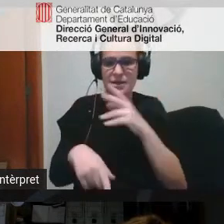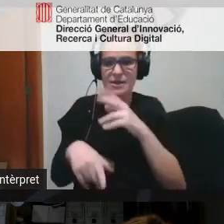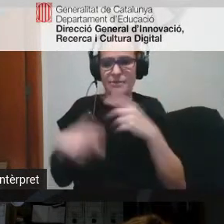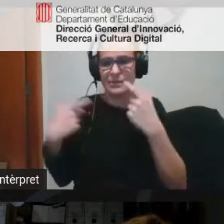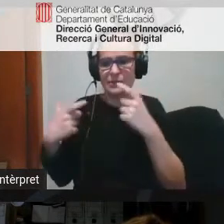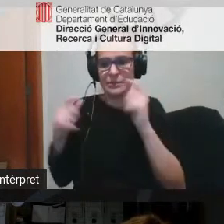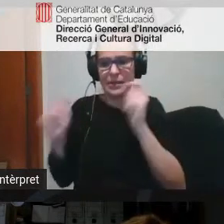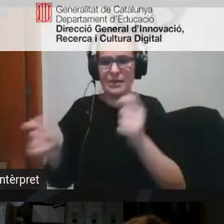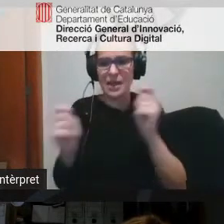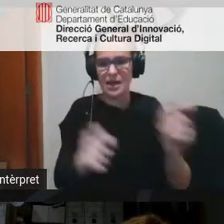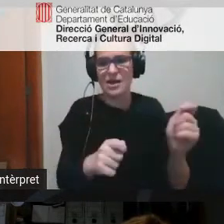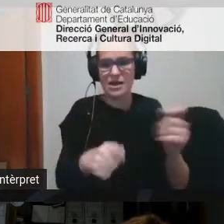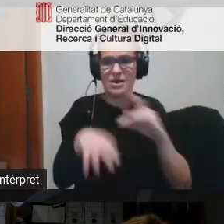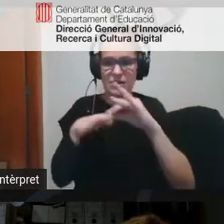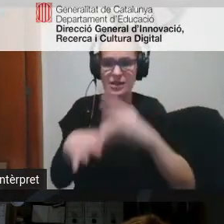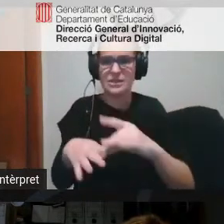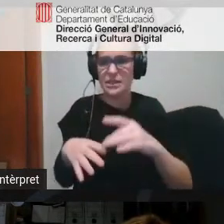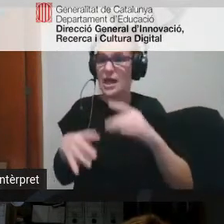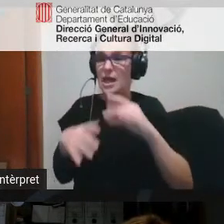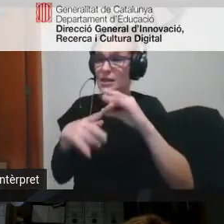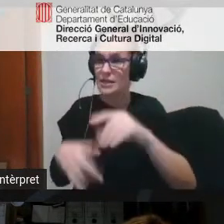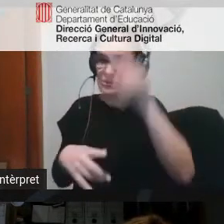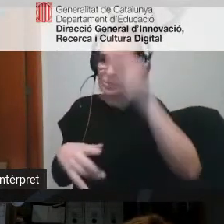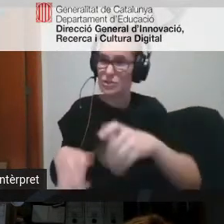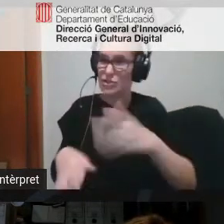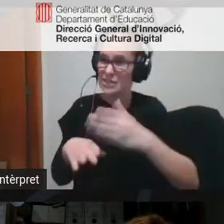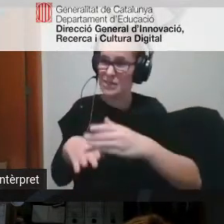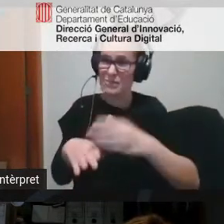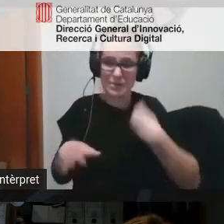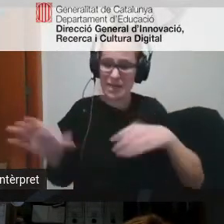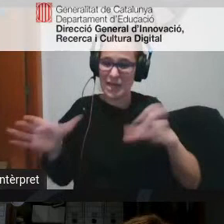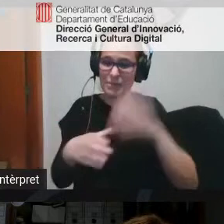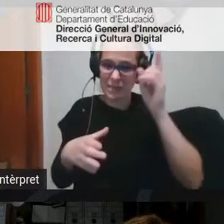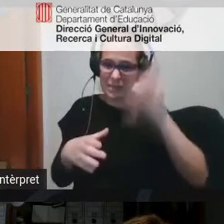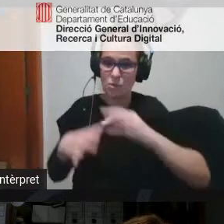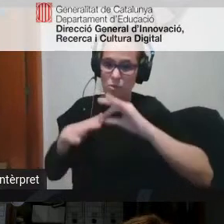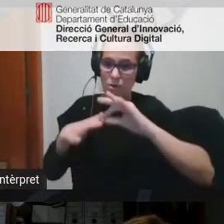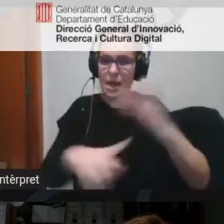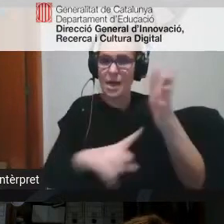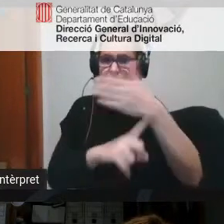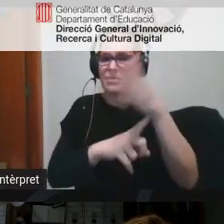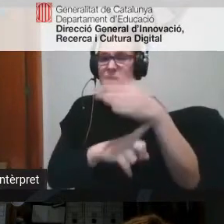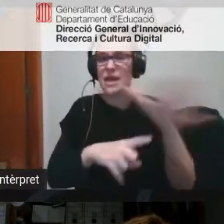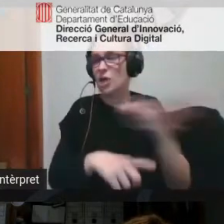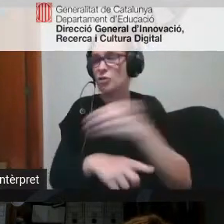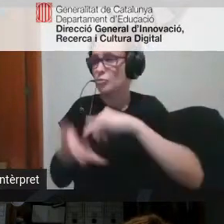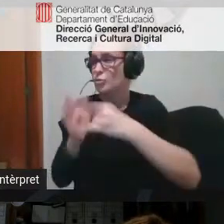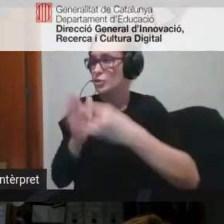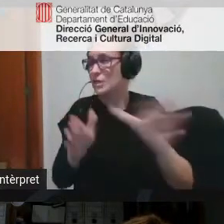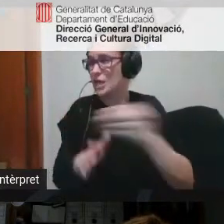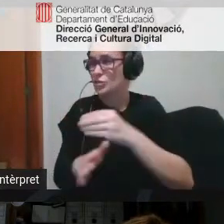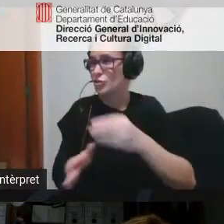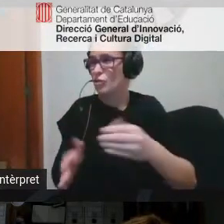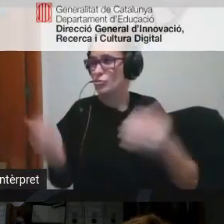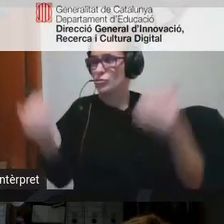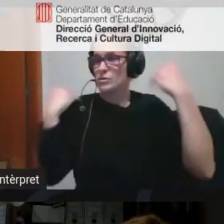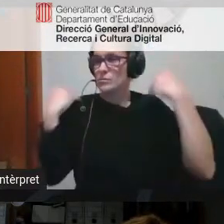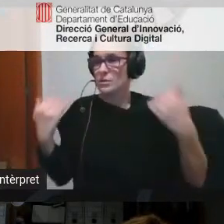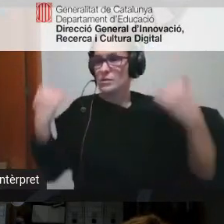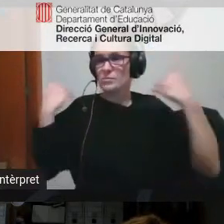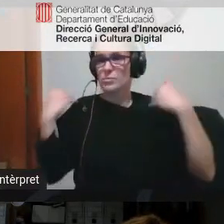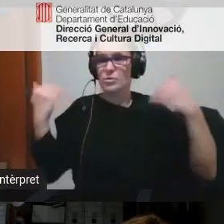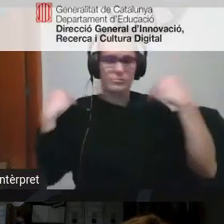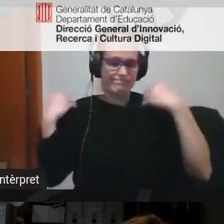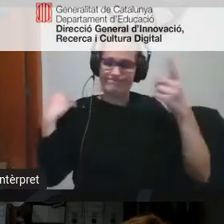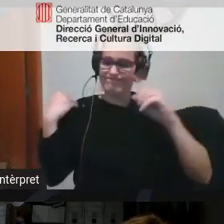pretendre que un equip directiu sigui la la bandera de tots els projectes que s'impulsen en una escola és